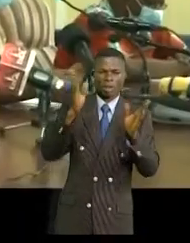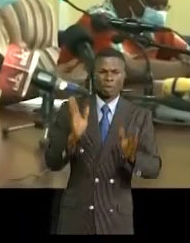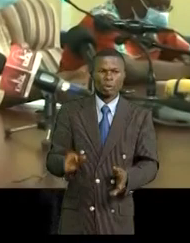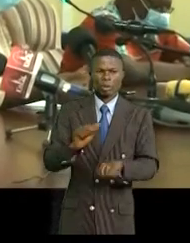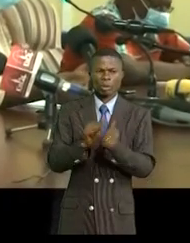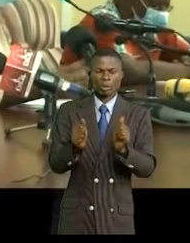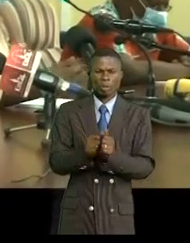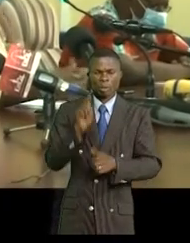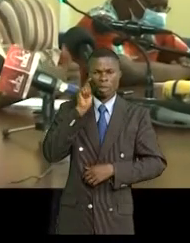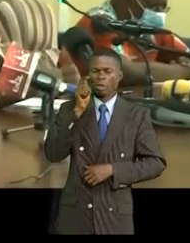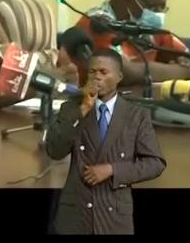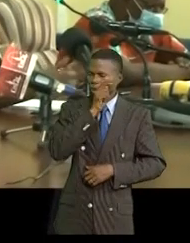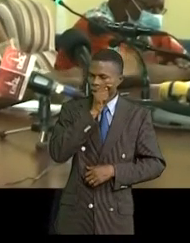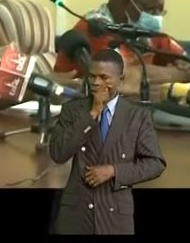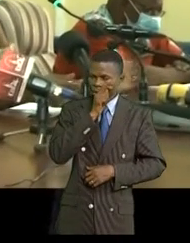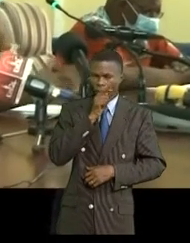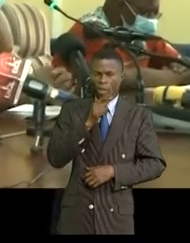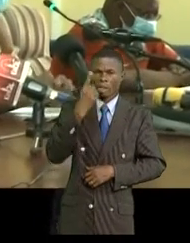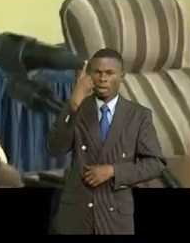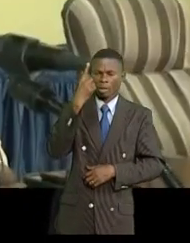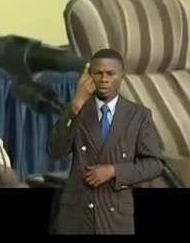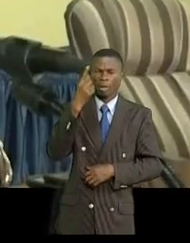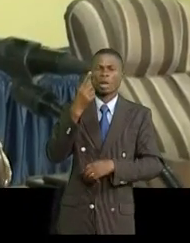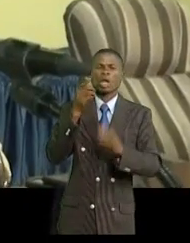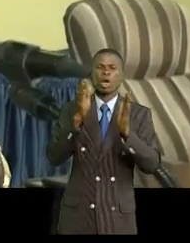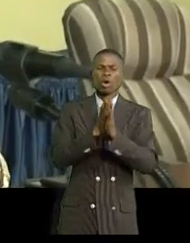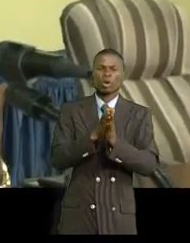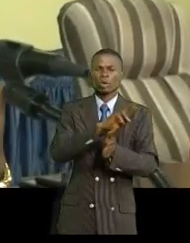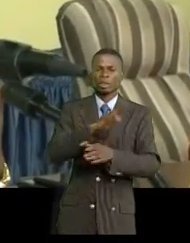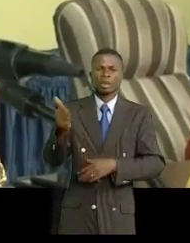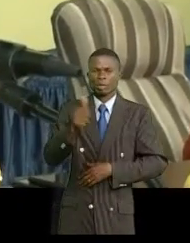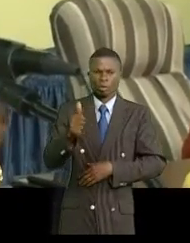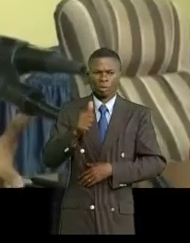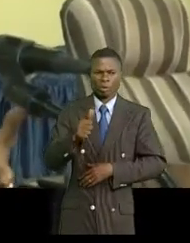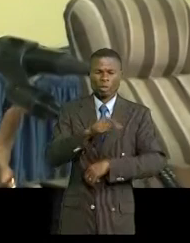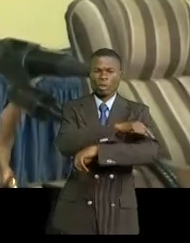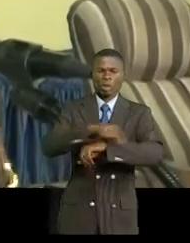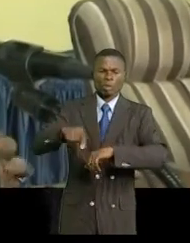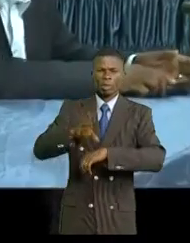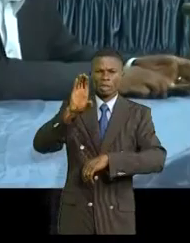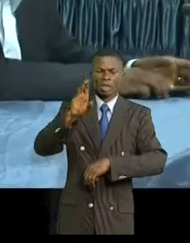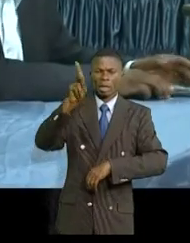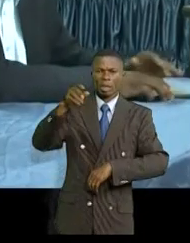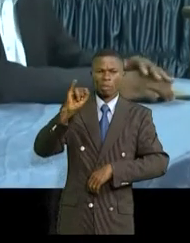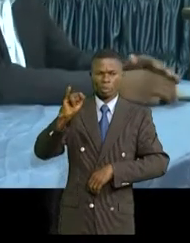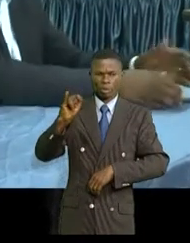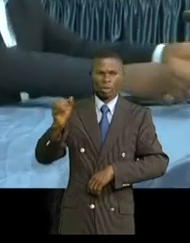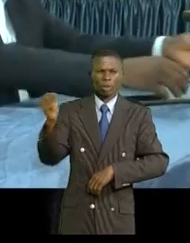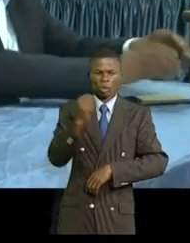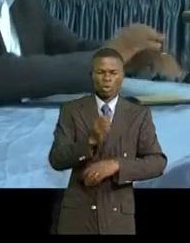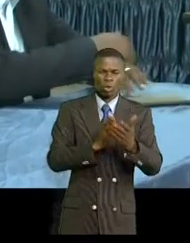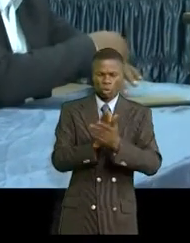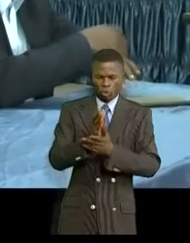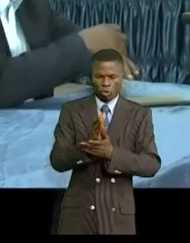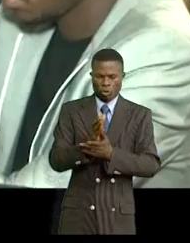'affaire Thomas Loubangra ont jusqu'au 1er octobre 2021 pour se présenter à la Cour pénale internationale pour être rétablies dans leurs droits